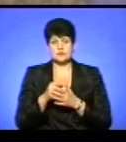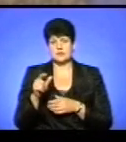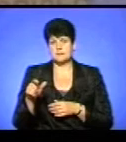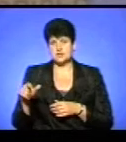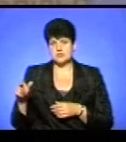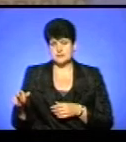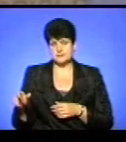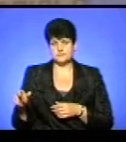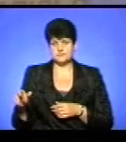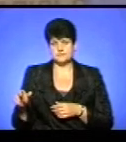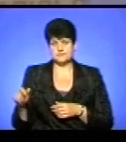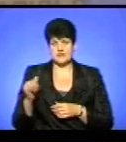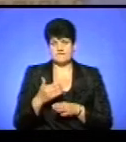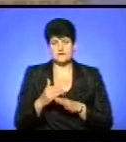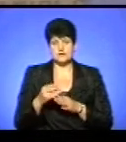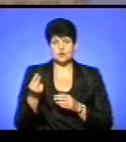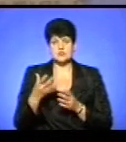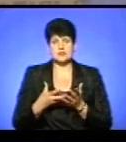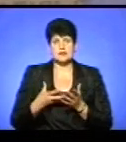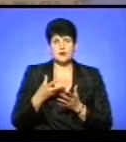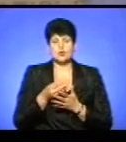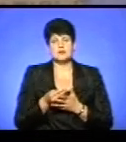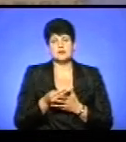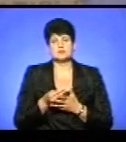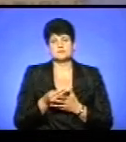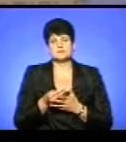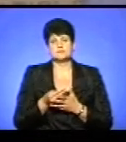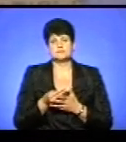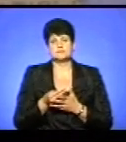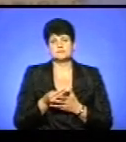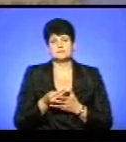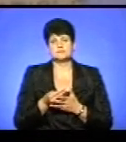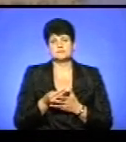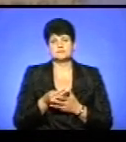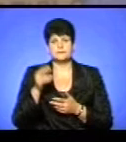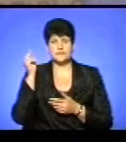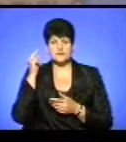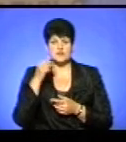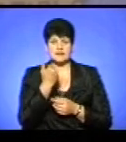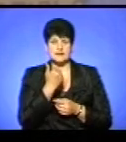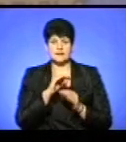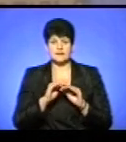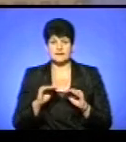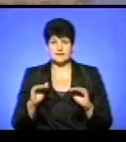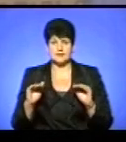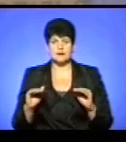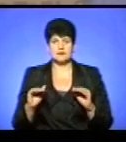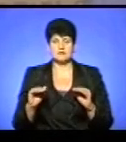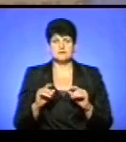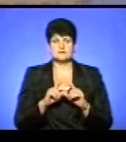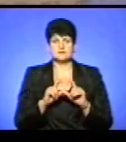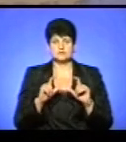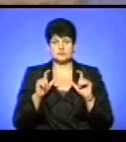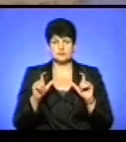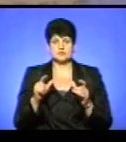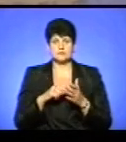і виділили кошти на оплату навчання їхніх дітей в дошкільних закладах